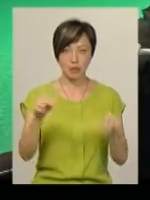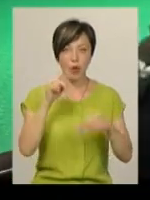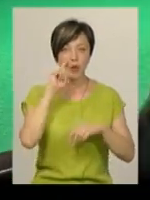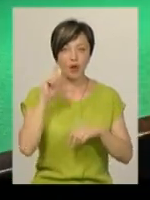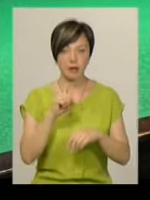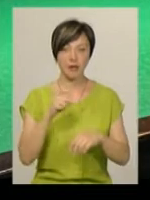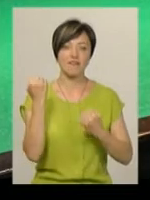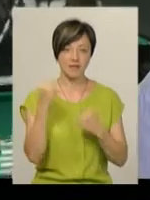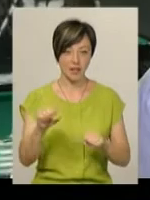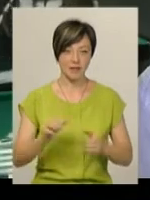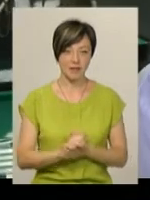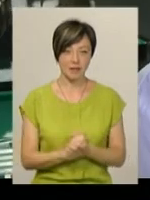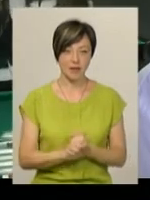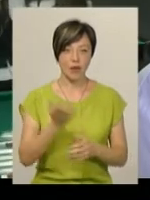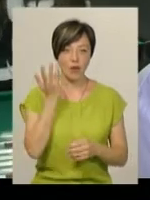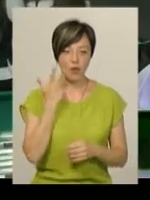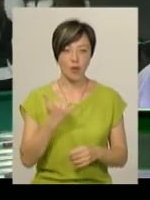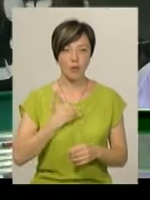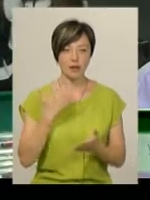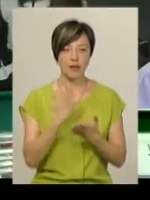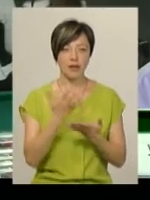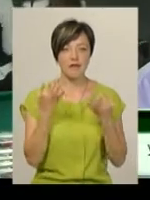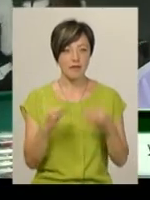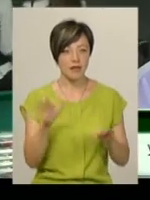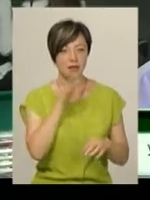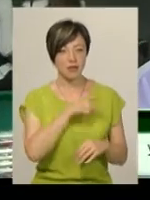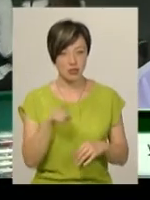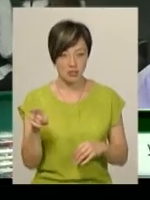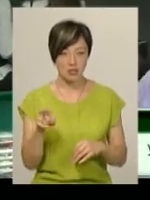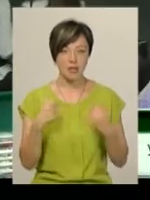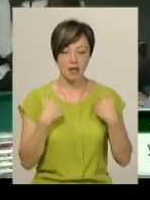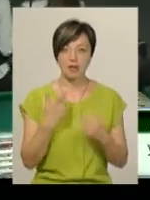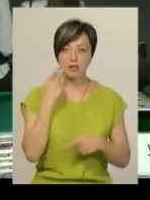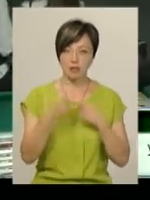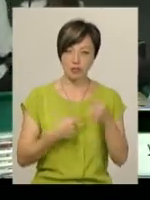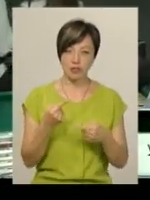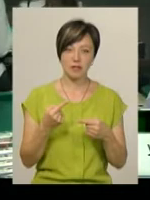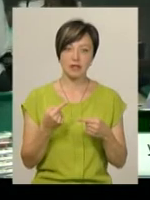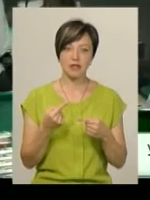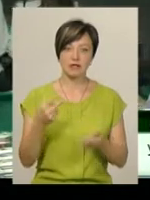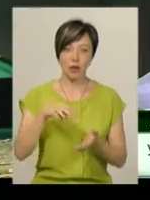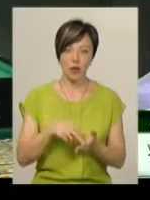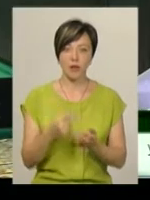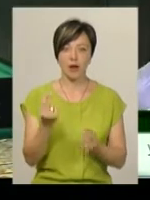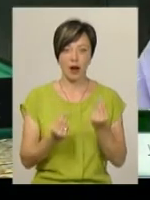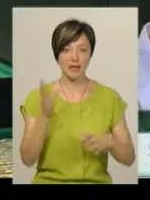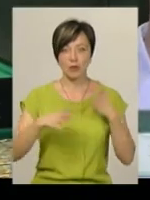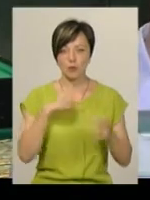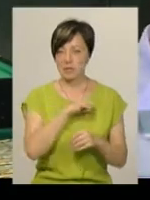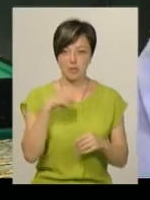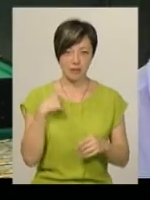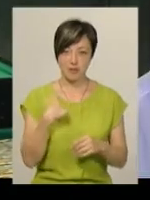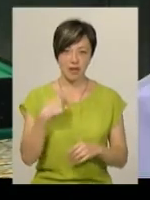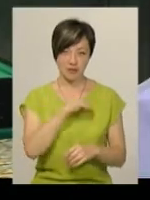України Артем виграв. Коли в мене вільний час, то я завжди стою, граю, тренуюся сам. Я